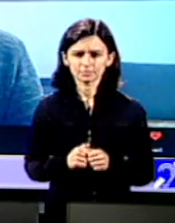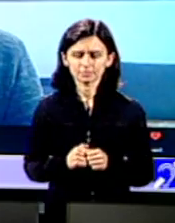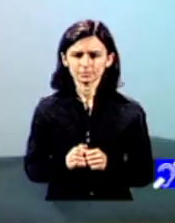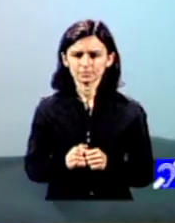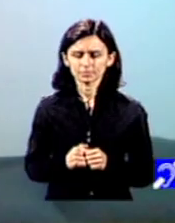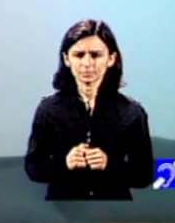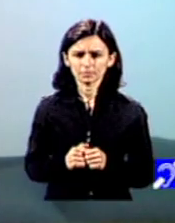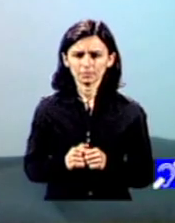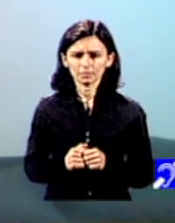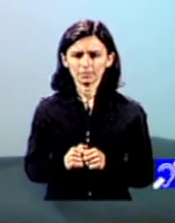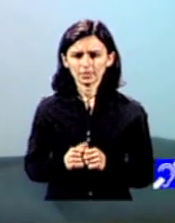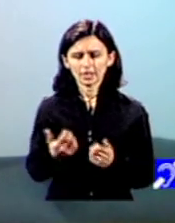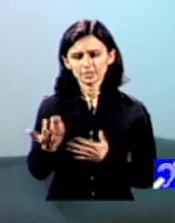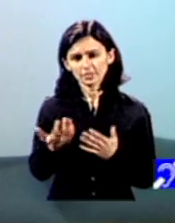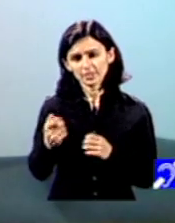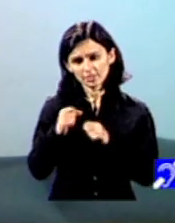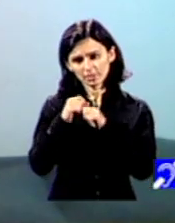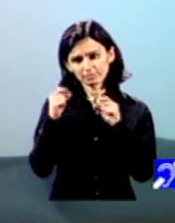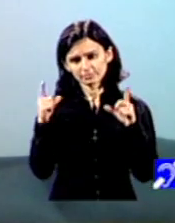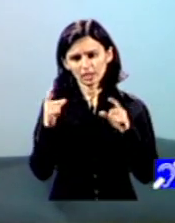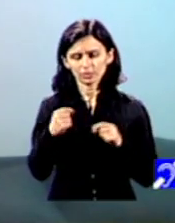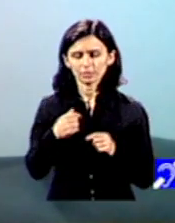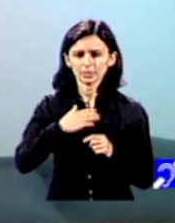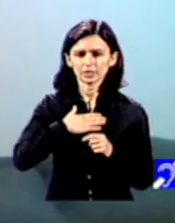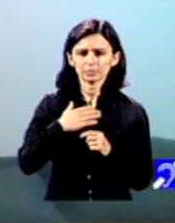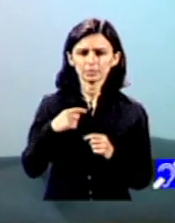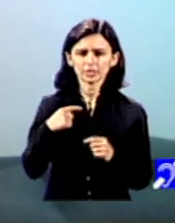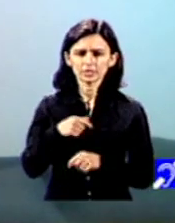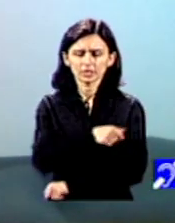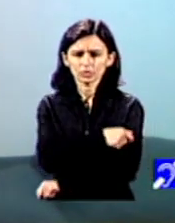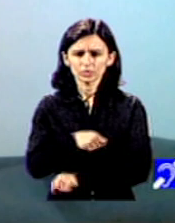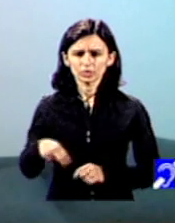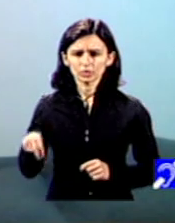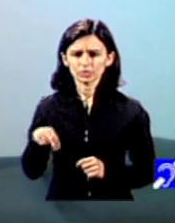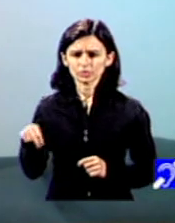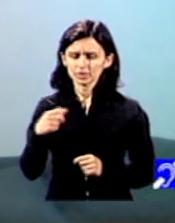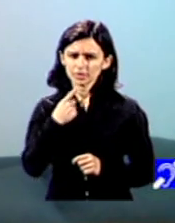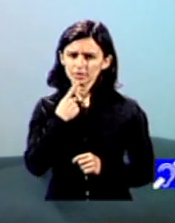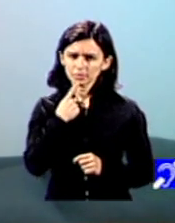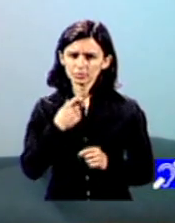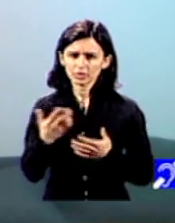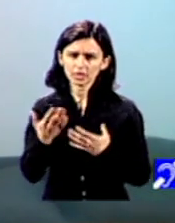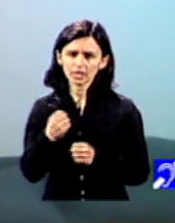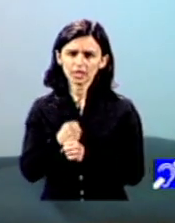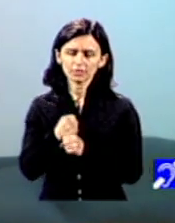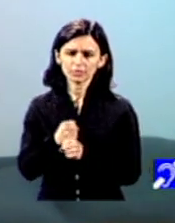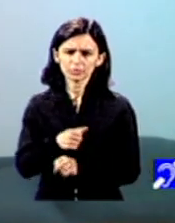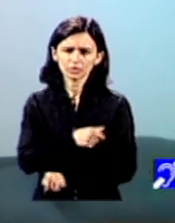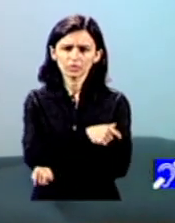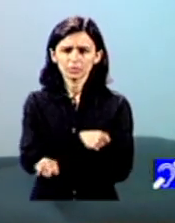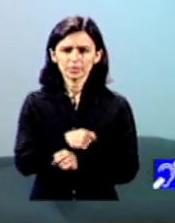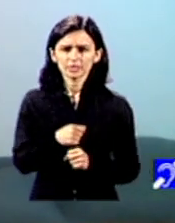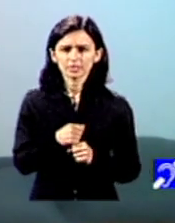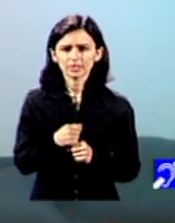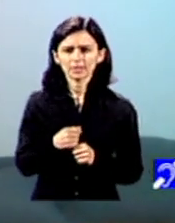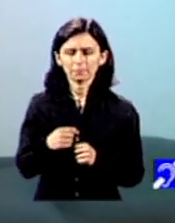Ceva ce m-a de nedumerit pe mine un pic este vorba de Consiliul Județean din Timiș care a înființat un comitet consultativ din